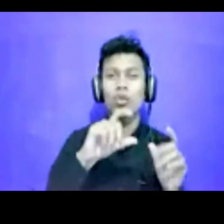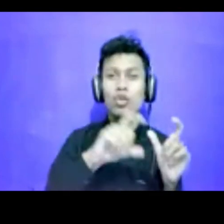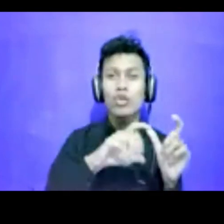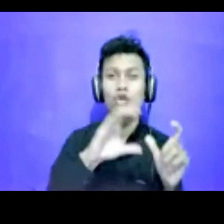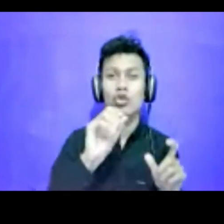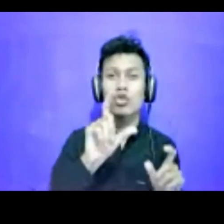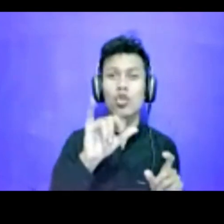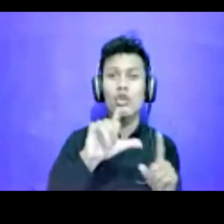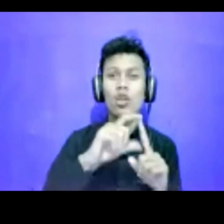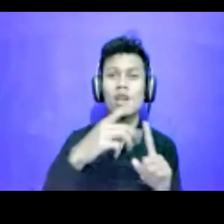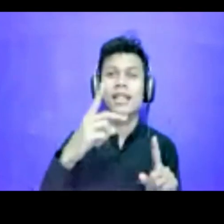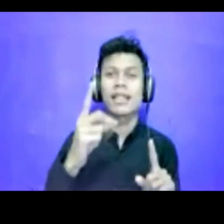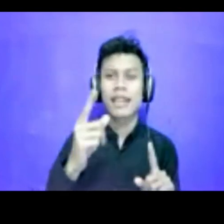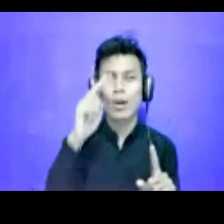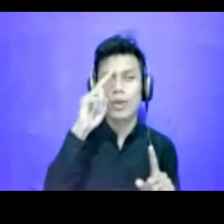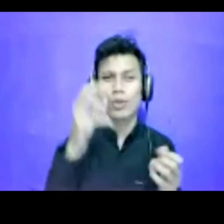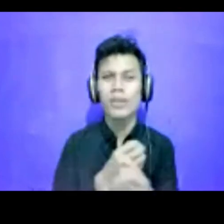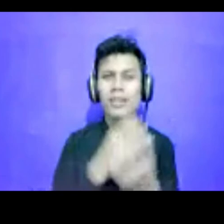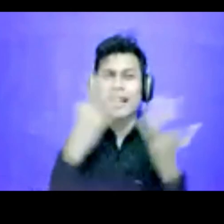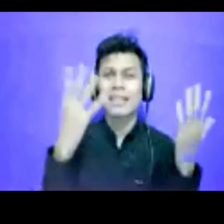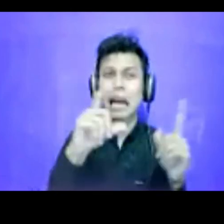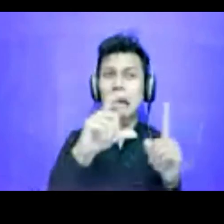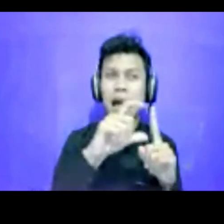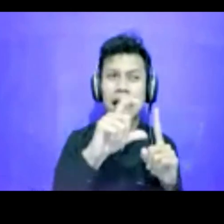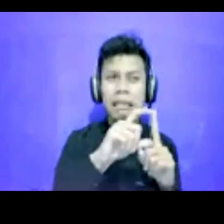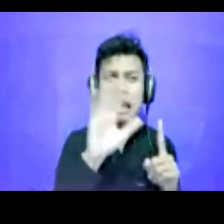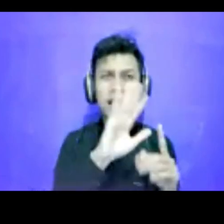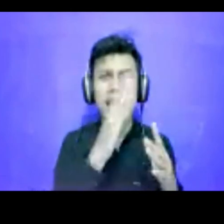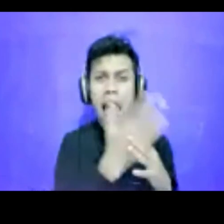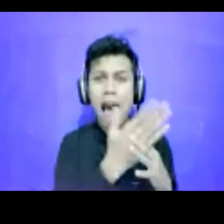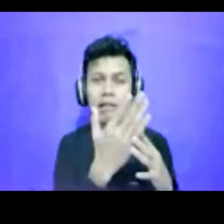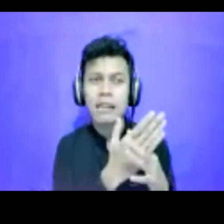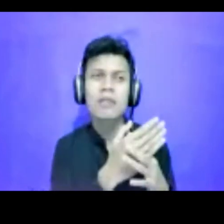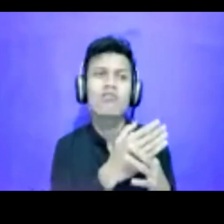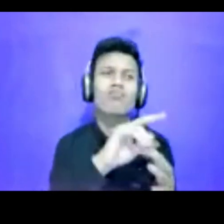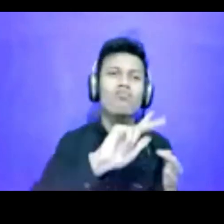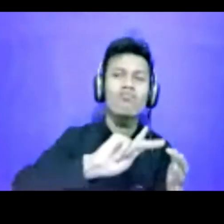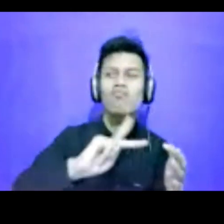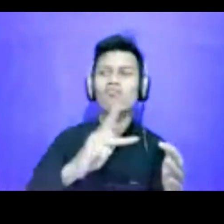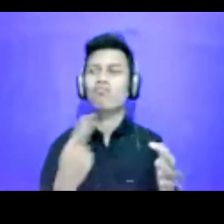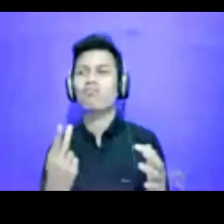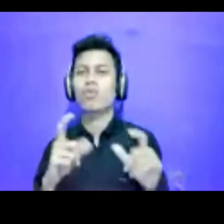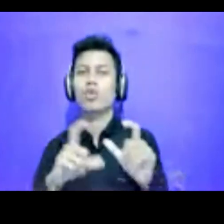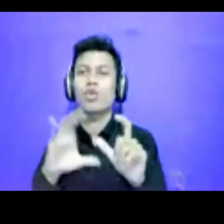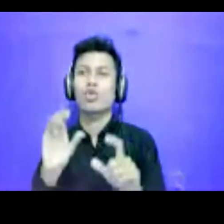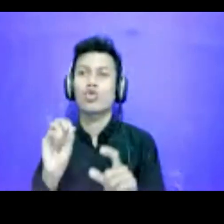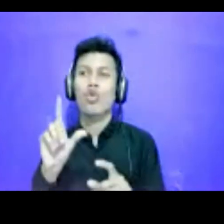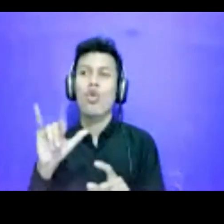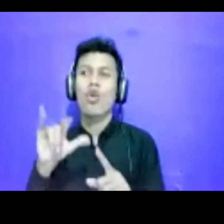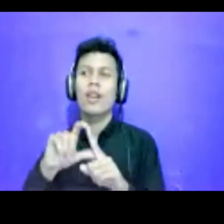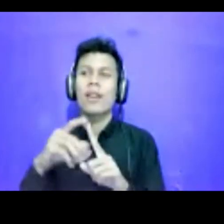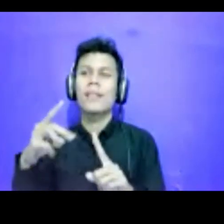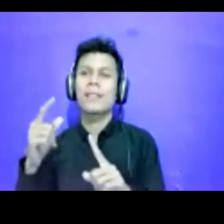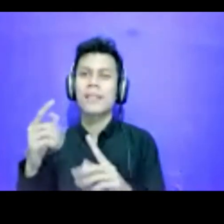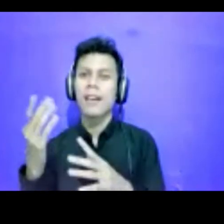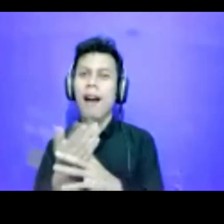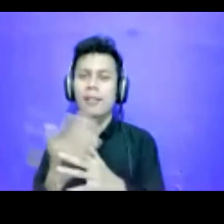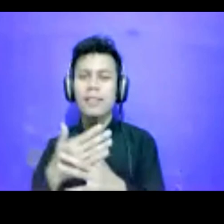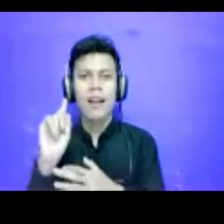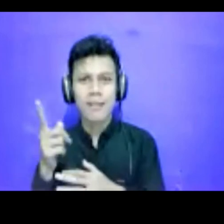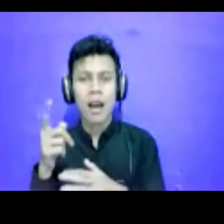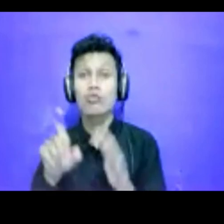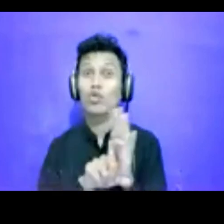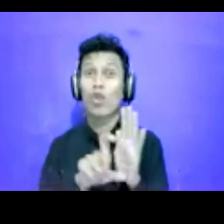menjelaskan data-data yang dia tidak akses, itu dapat akses di Solidir gitu ya. Misalnya infografik-infografik itu kan